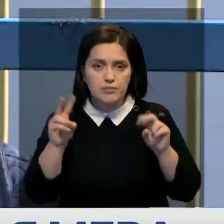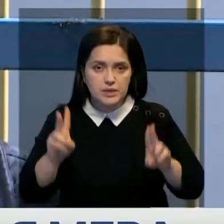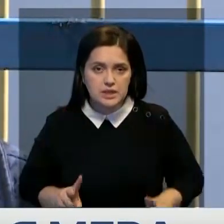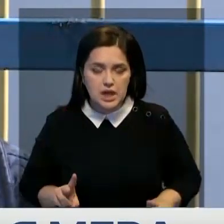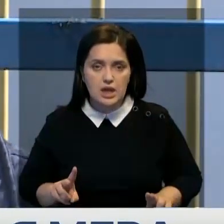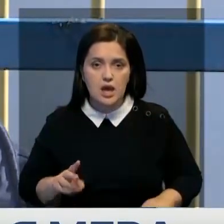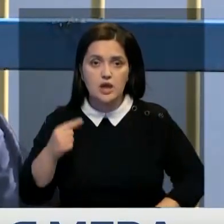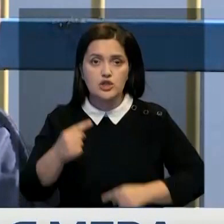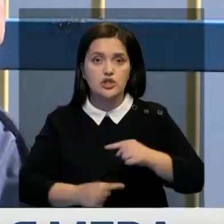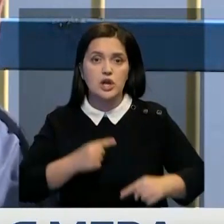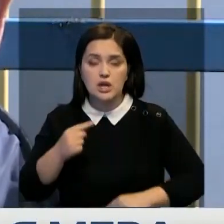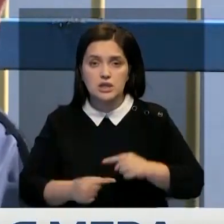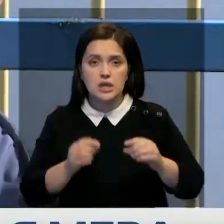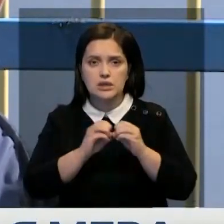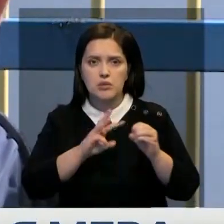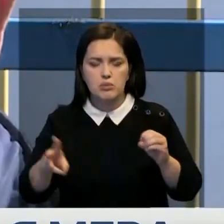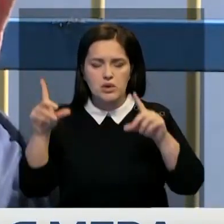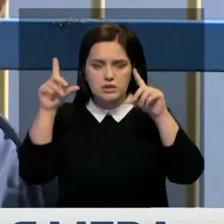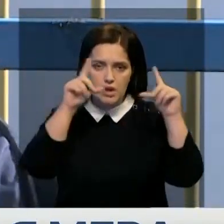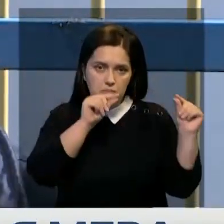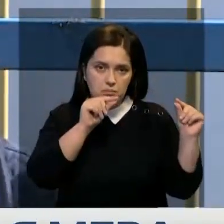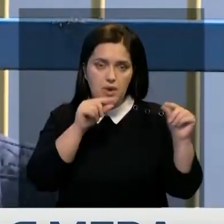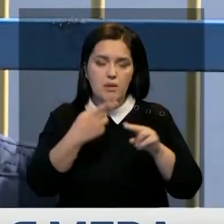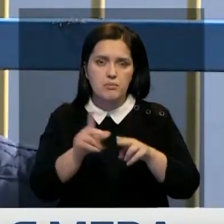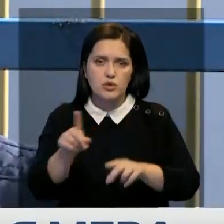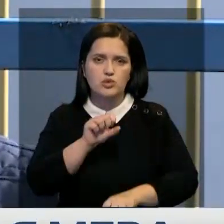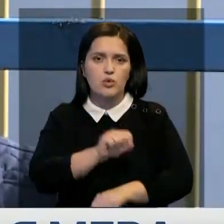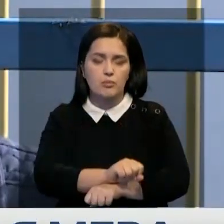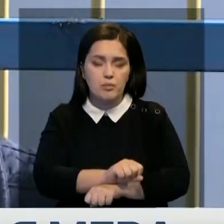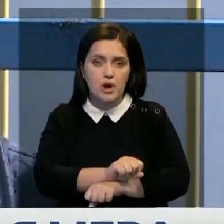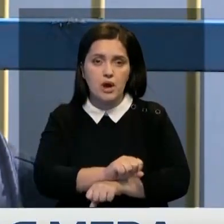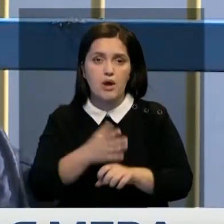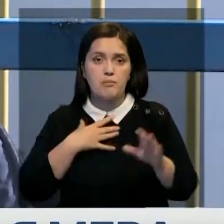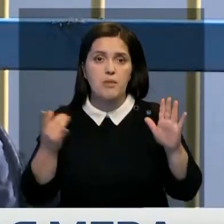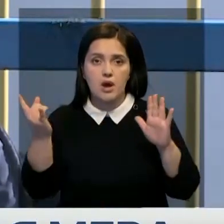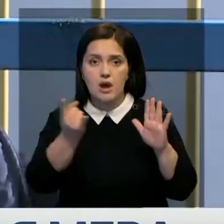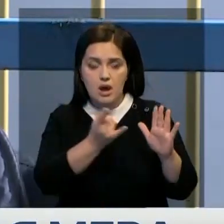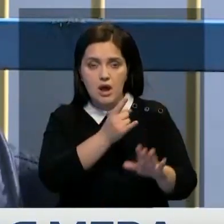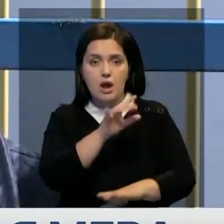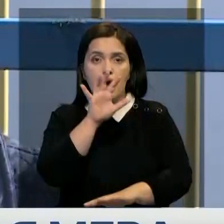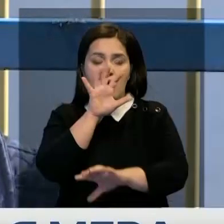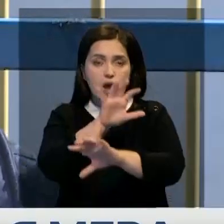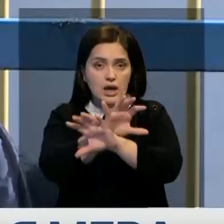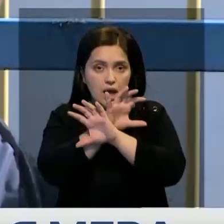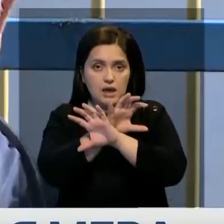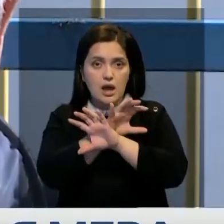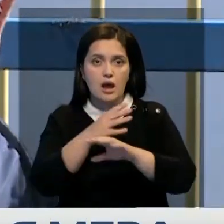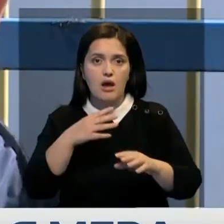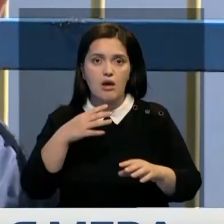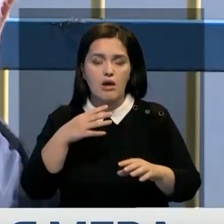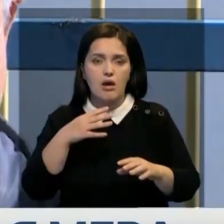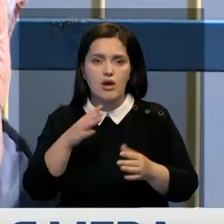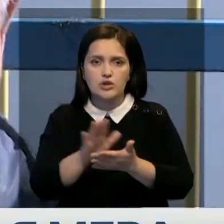Через 10 лет они засыпают, обездвиживаются. Значит, вырезаем рога, обрабатываем